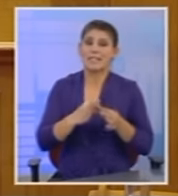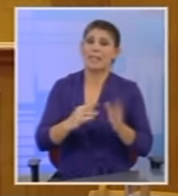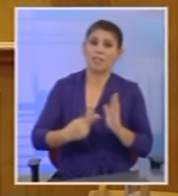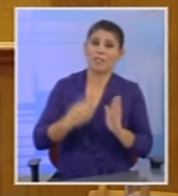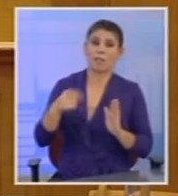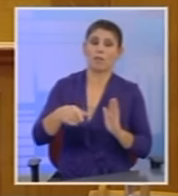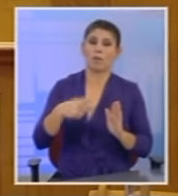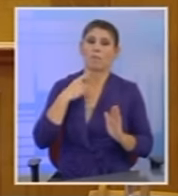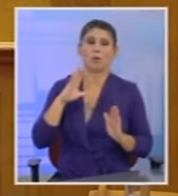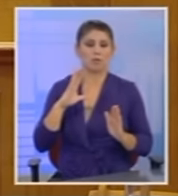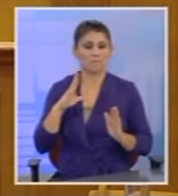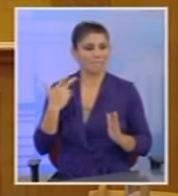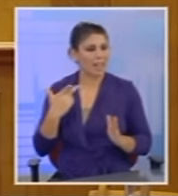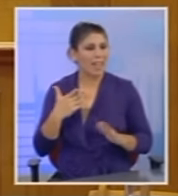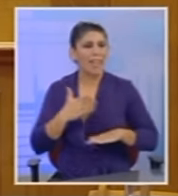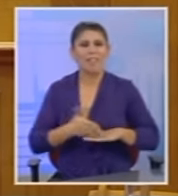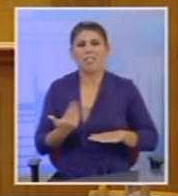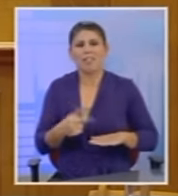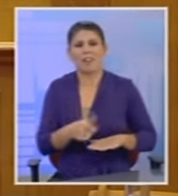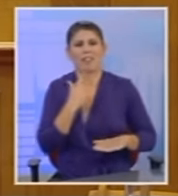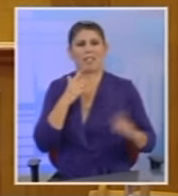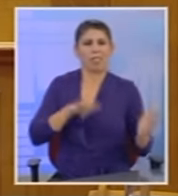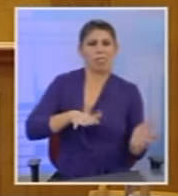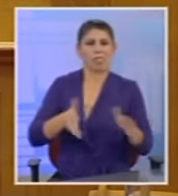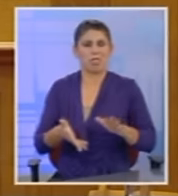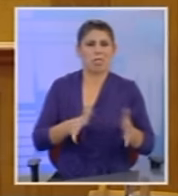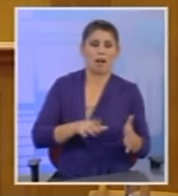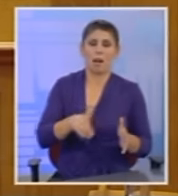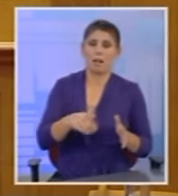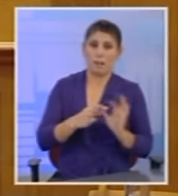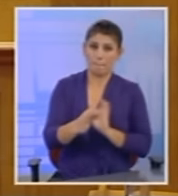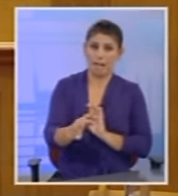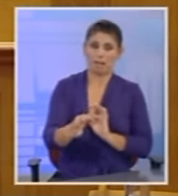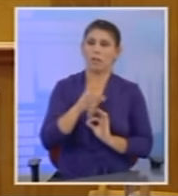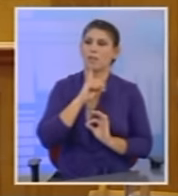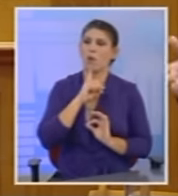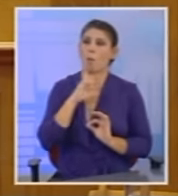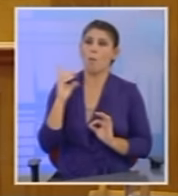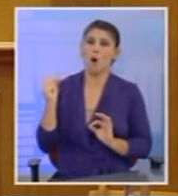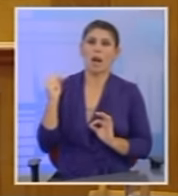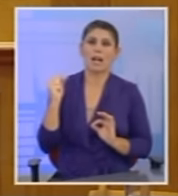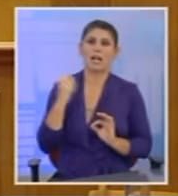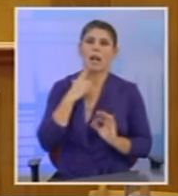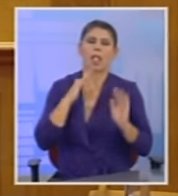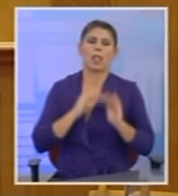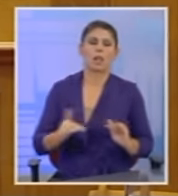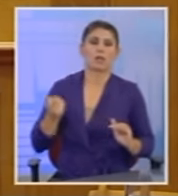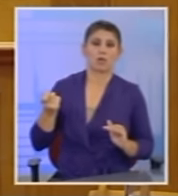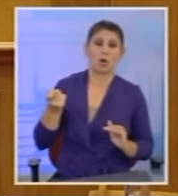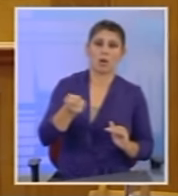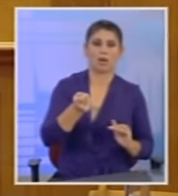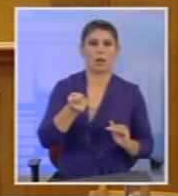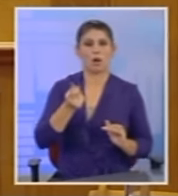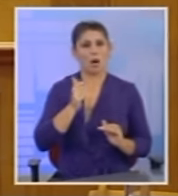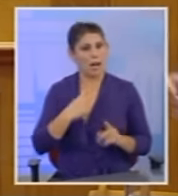αποδεικνύετε πόσο αφαιρέγγοι είστε. Φέρατε ένα μέτρο το οποίο ήταν ένα ισχυρό παυσίπονο στο χρέος όλων των Ελλήνων ιδιωτών,